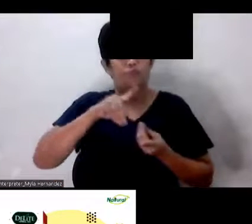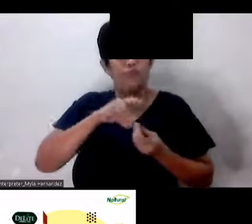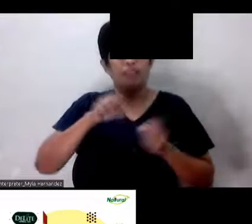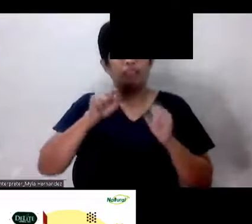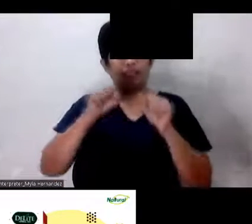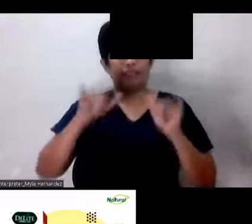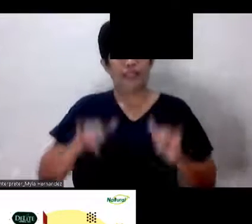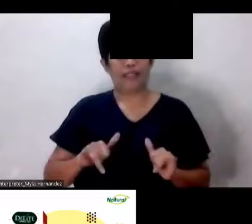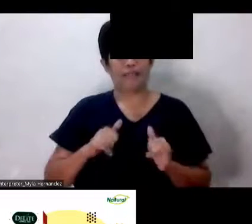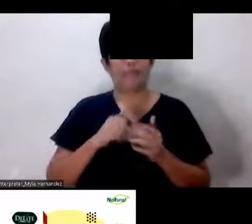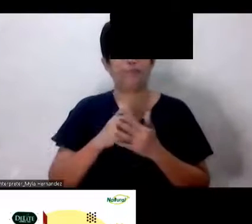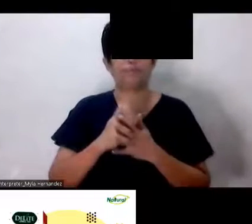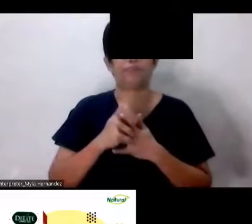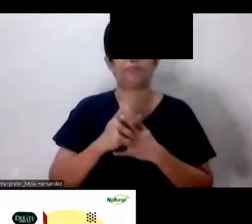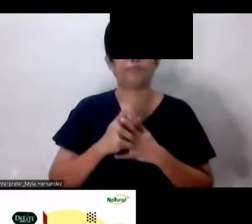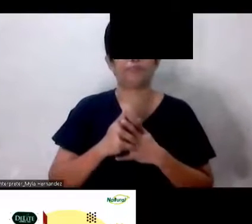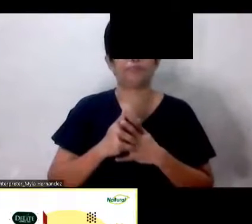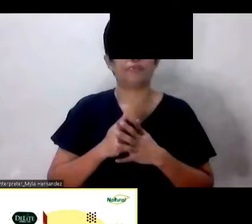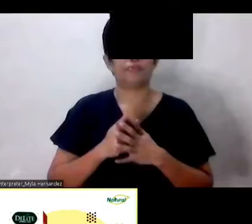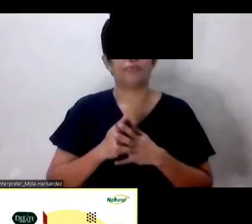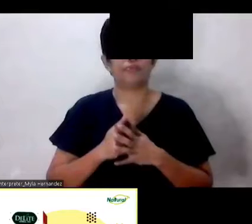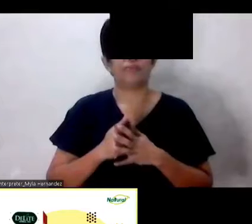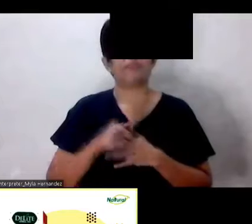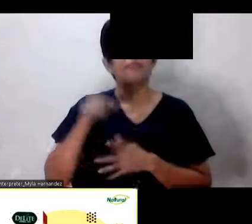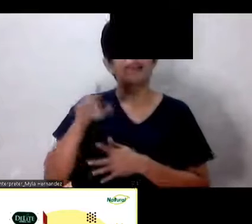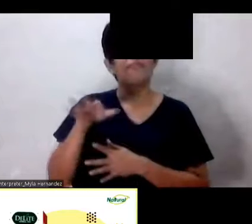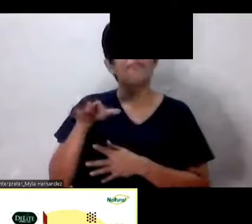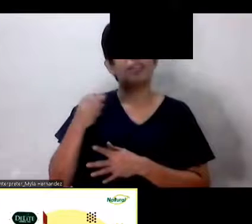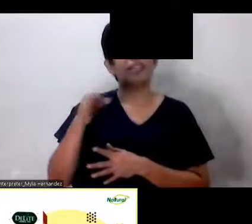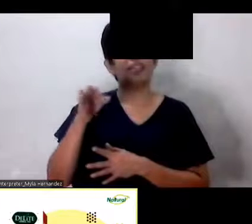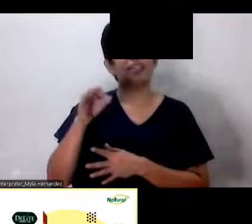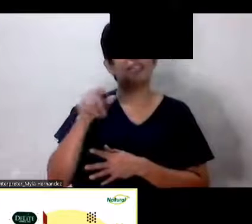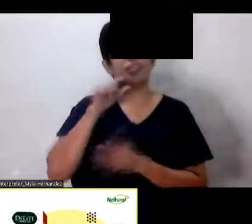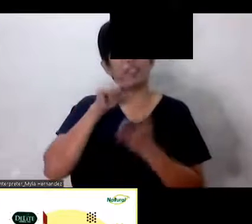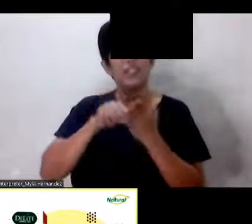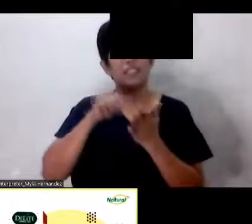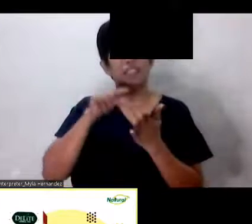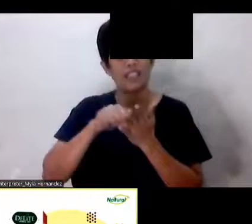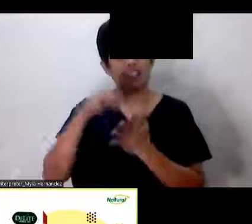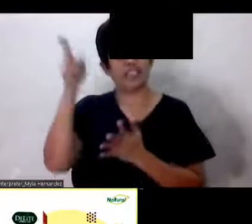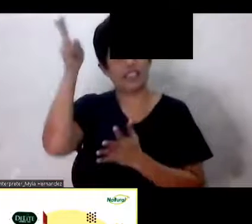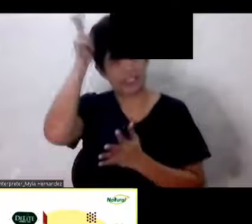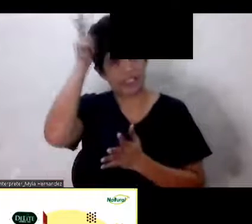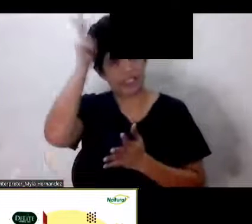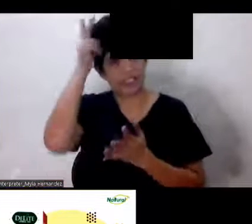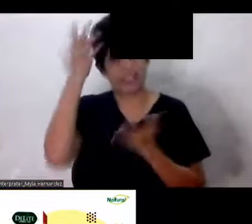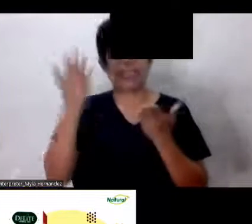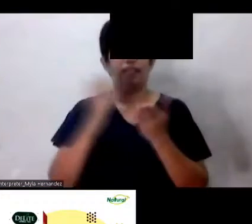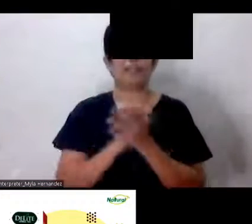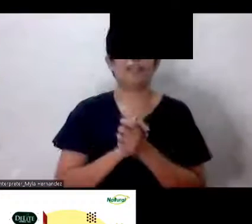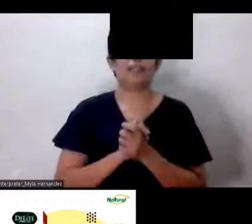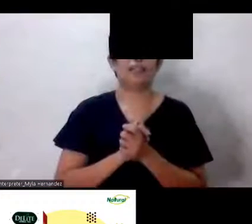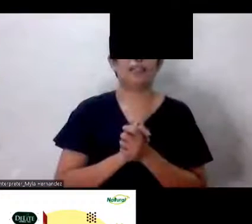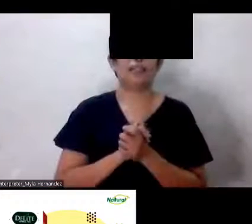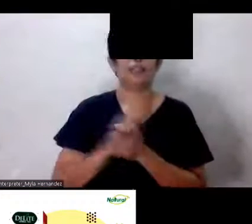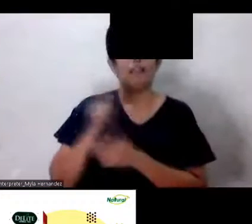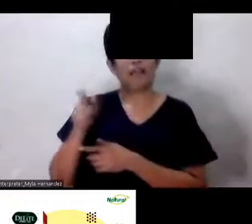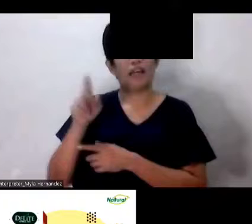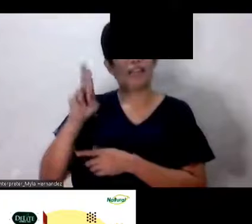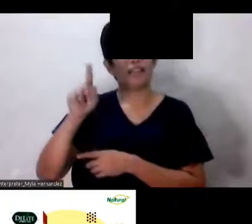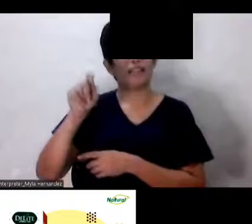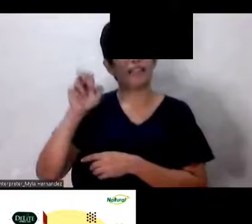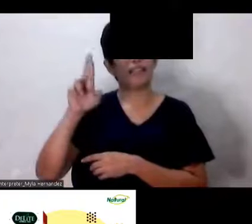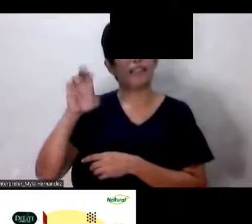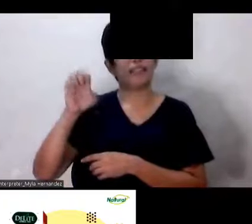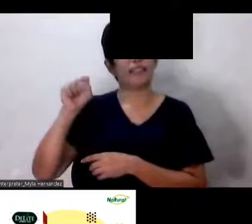Sige go ahead Isda Chicken Gulay Si Teresita Sabi na Teresita